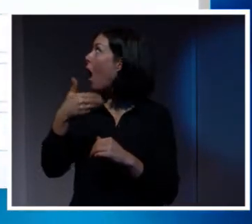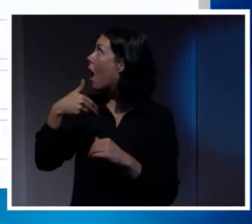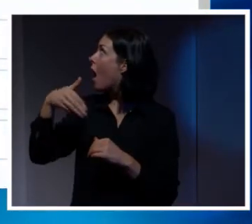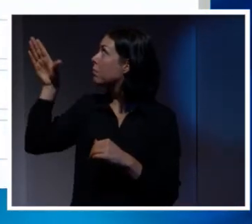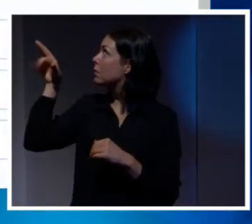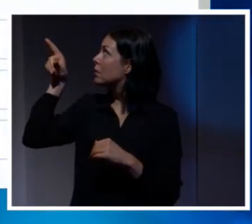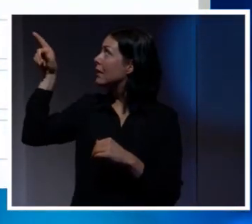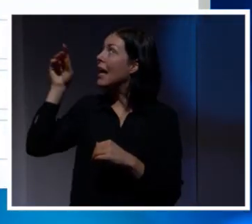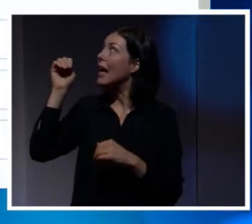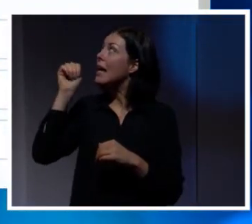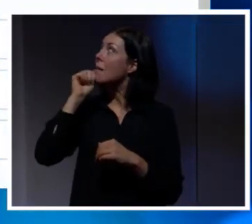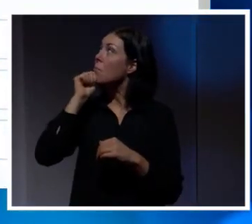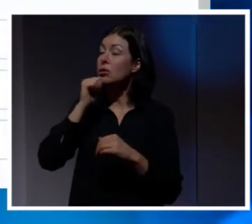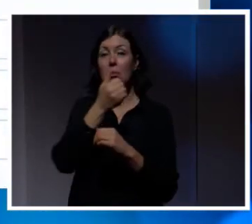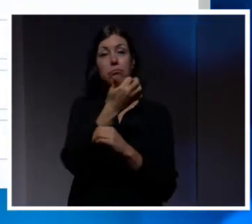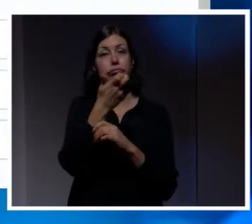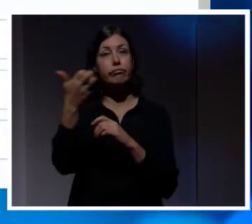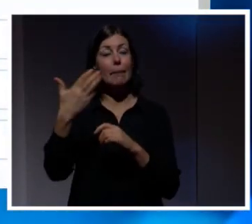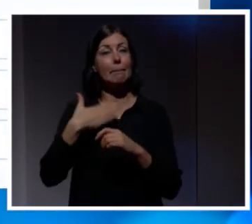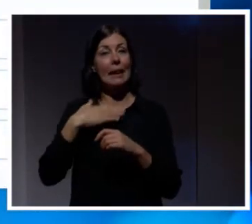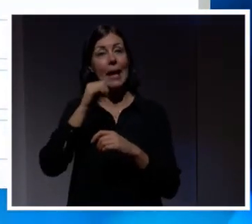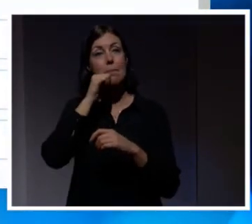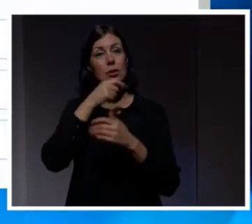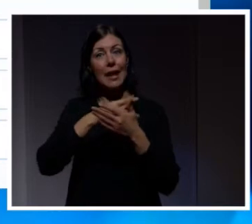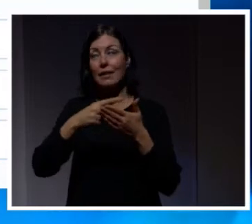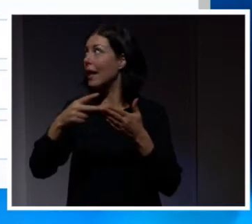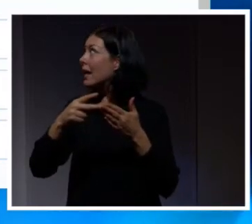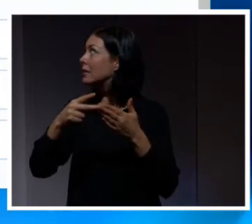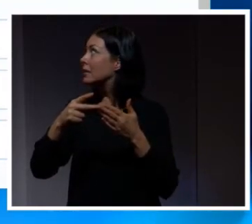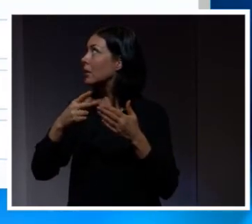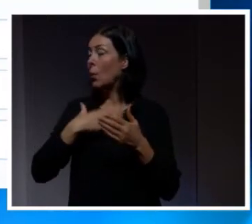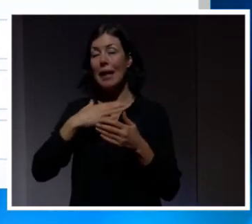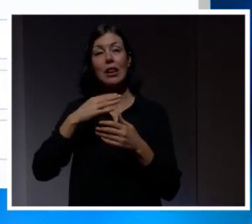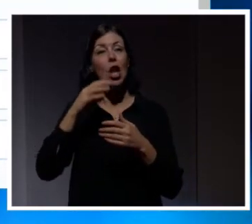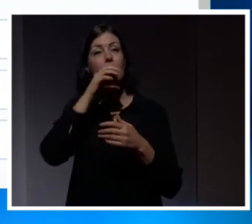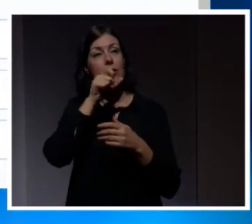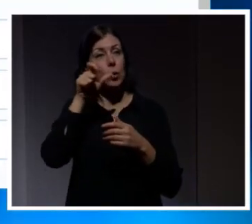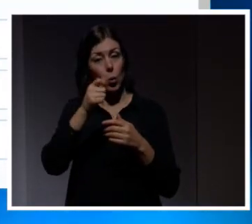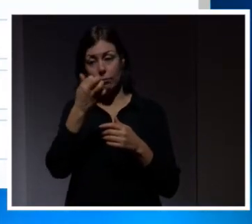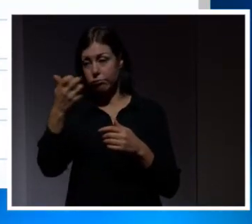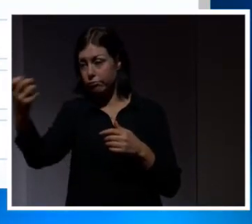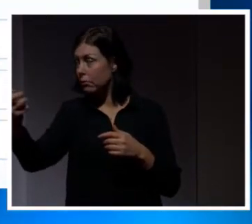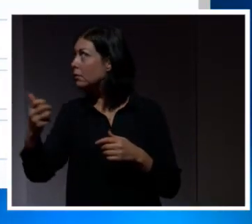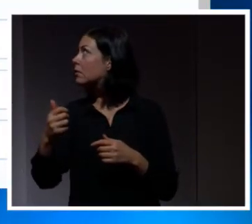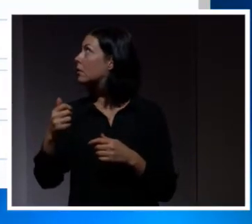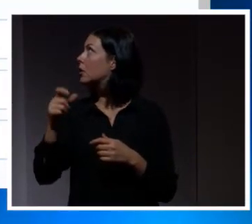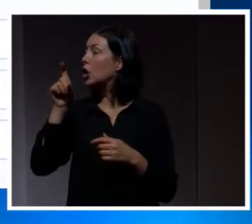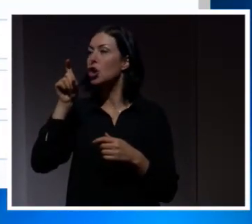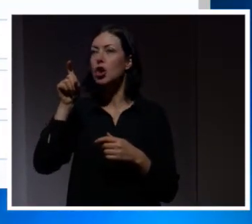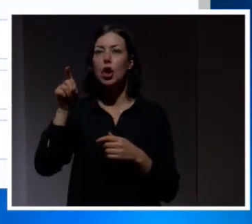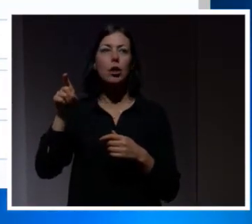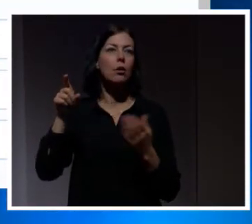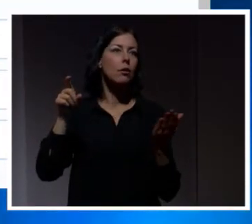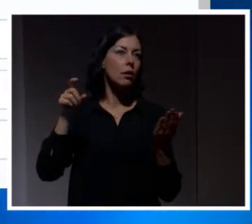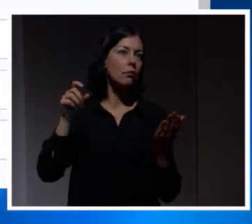till där det står e-postadress. Så skriver man in sin e-postadress här och så skriver man in sitt lösenord. Och sen trycker man under